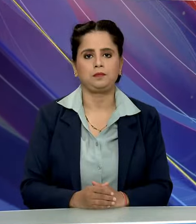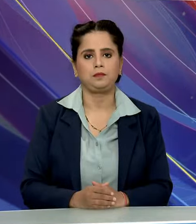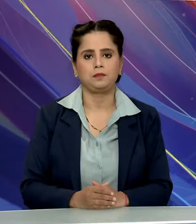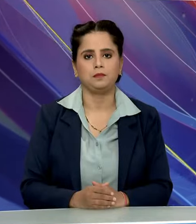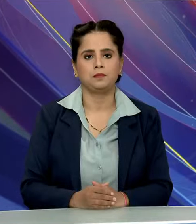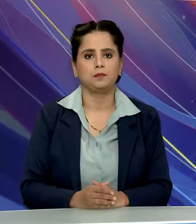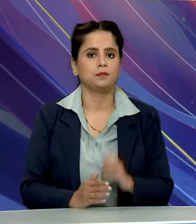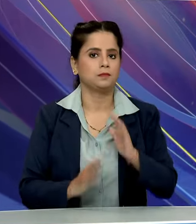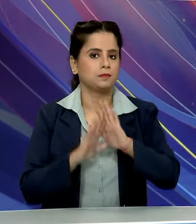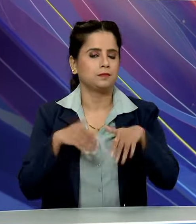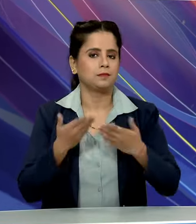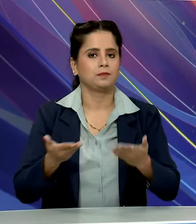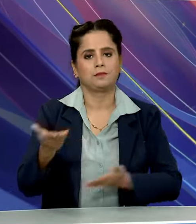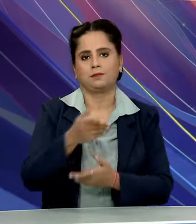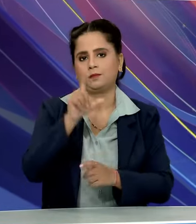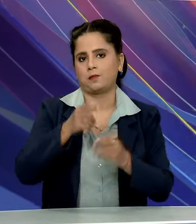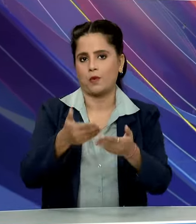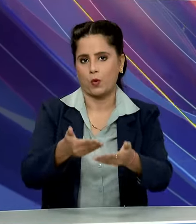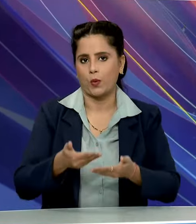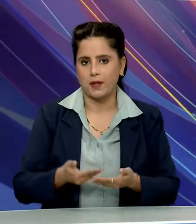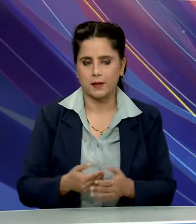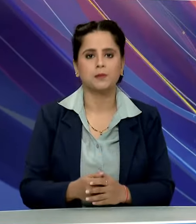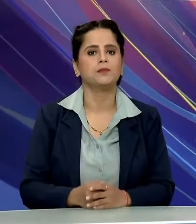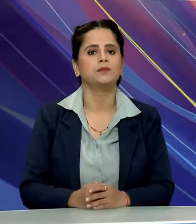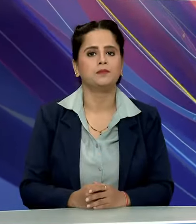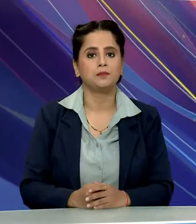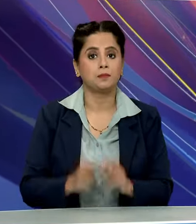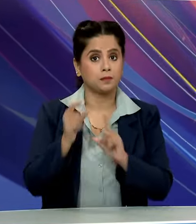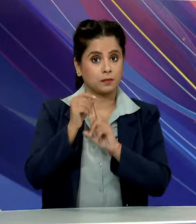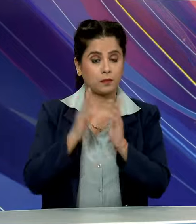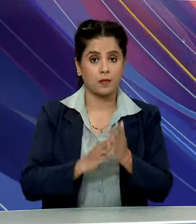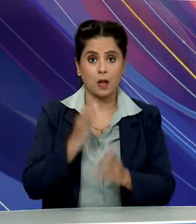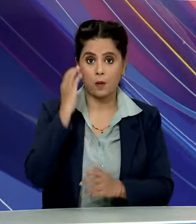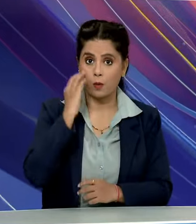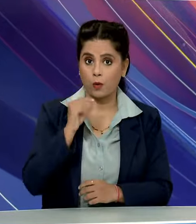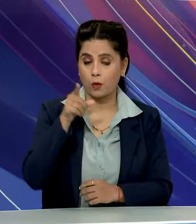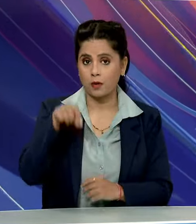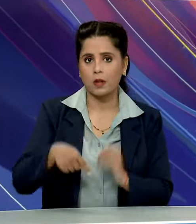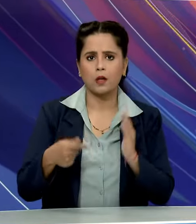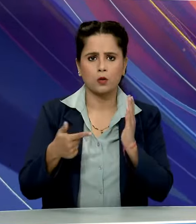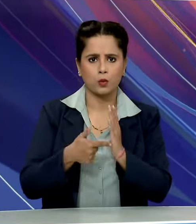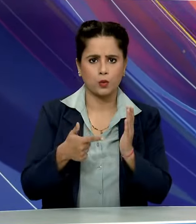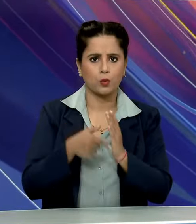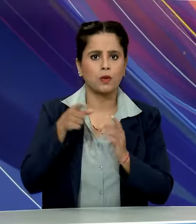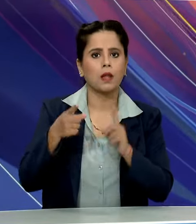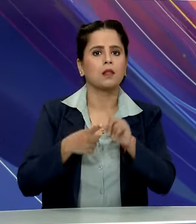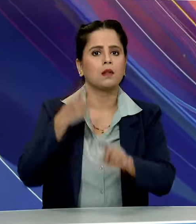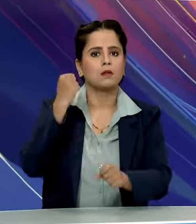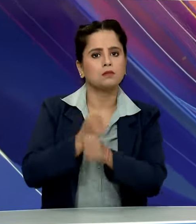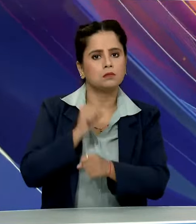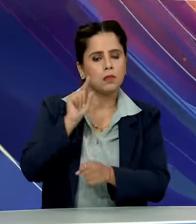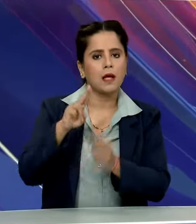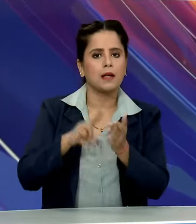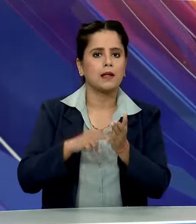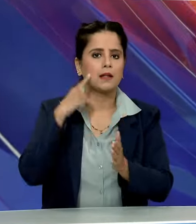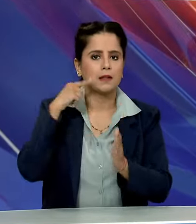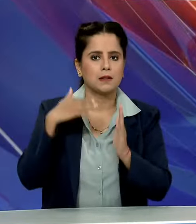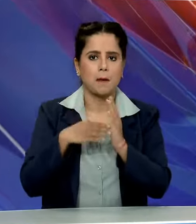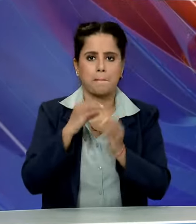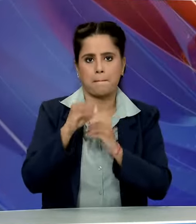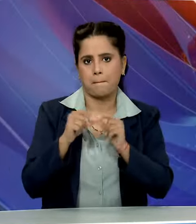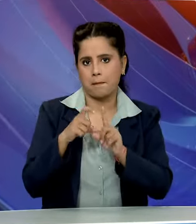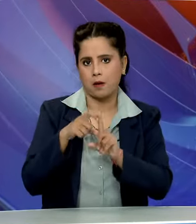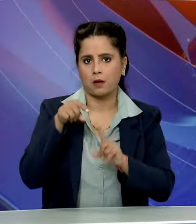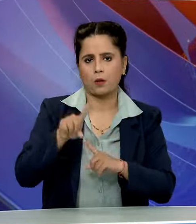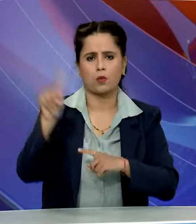और ब्रिक के बाद एक बार फिर से स्वागत है आप सबीका प्रधान मंत्री नरेंद्र मोदी मंगलवार को तेलंगाना के निजावाबाद की